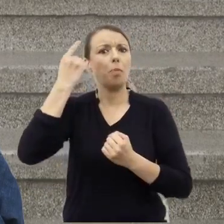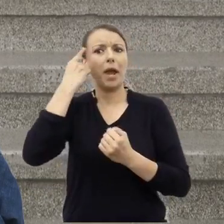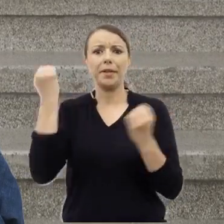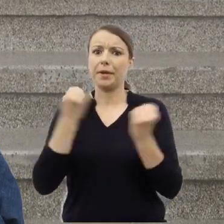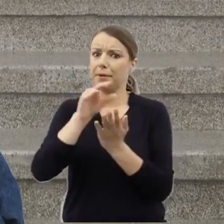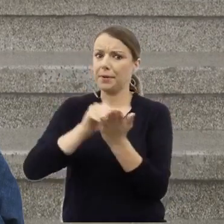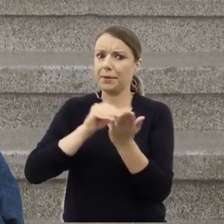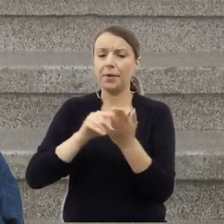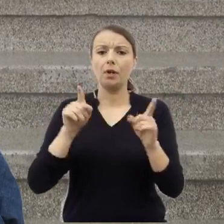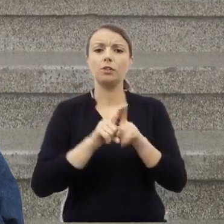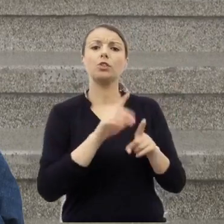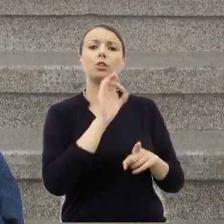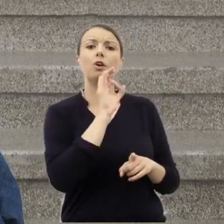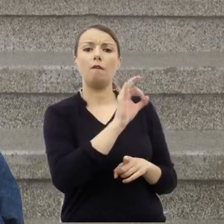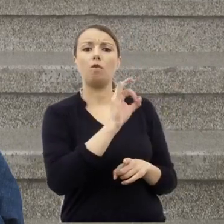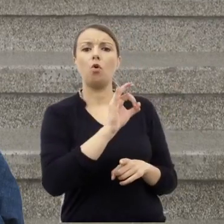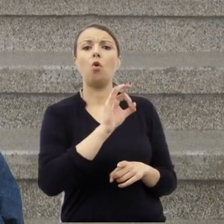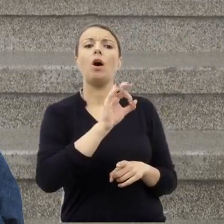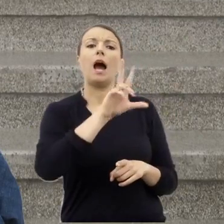żony Hanki.